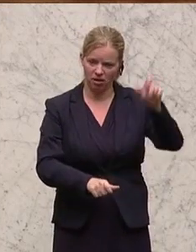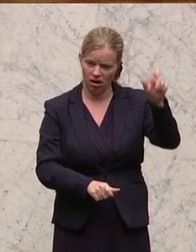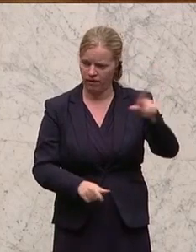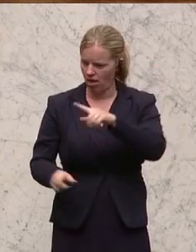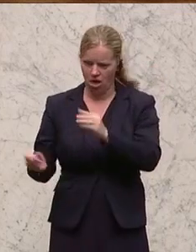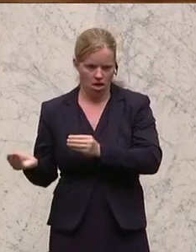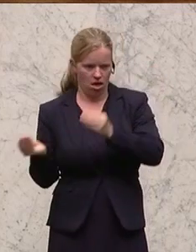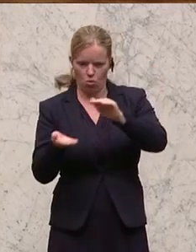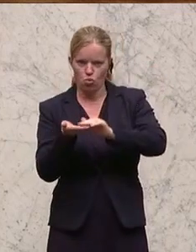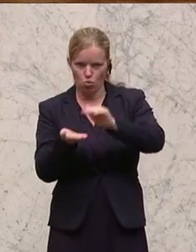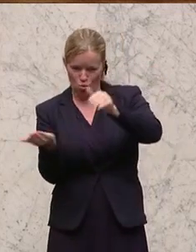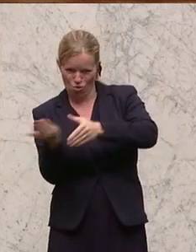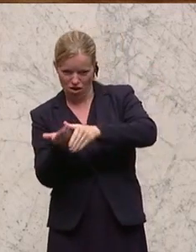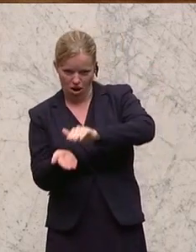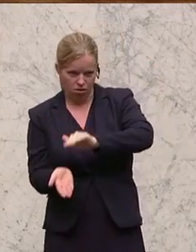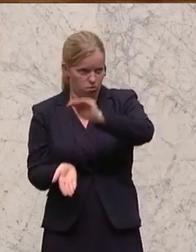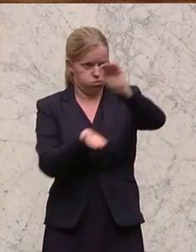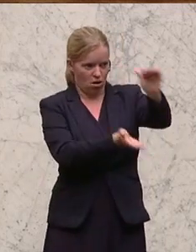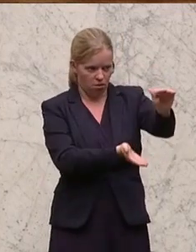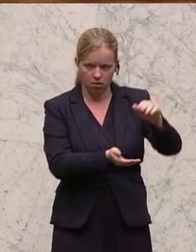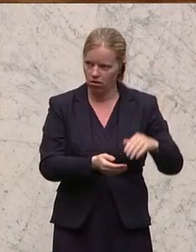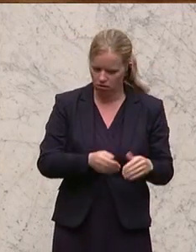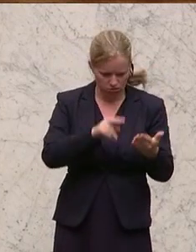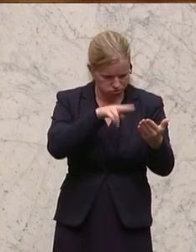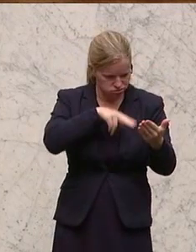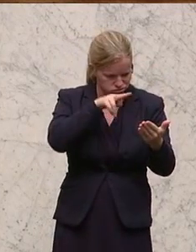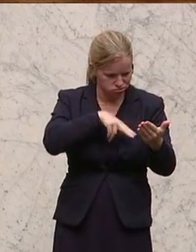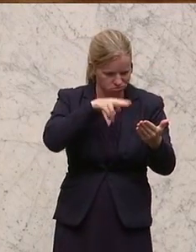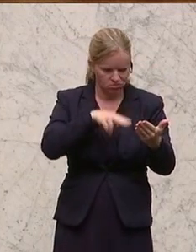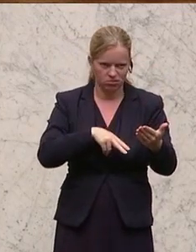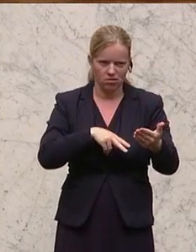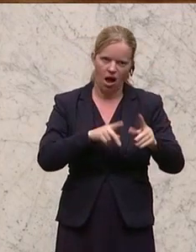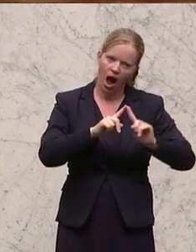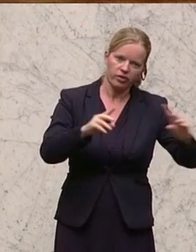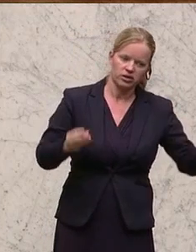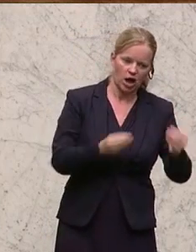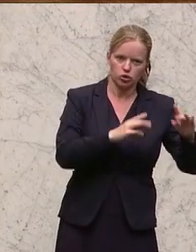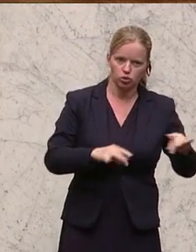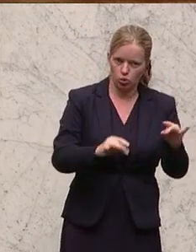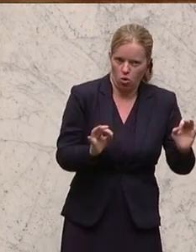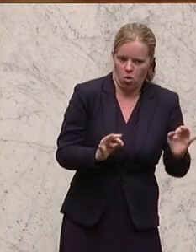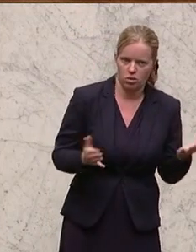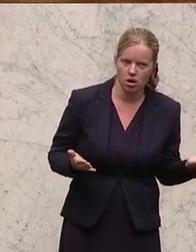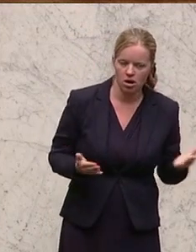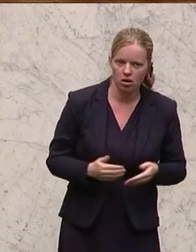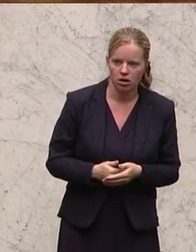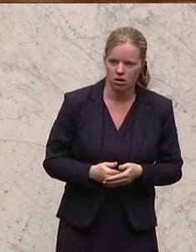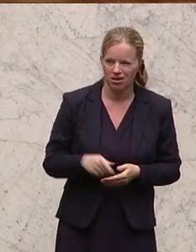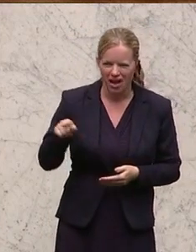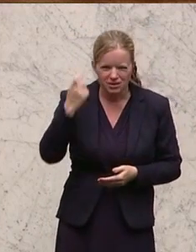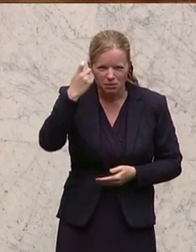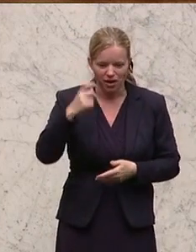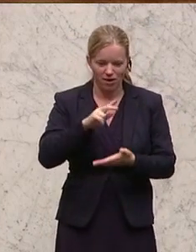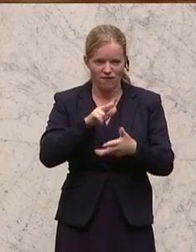bewerten. Wie macht er denn das überhaupt? Hat er nichts anderes zu tun, als sich solche Dinge anzuschauen? Das wollen Sie uns verkaufen mit Entlastung,